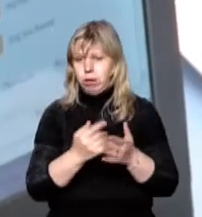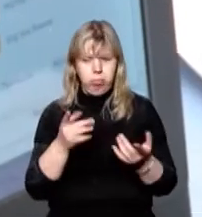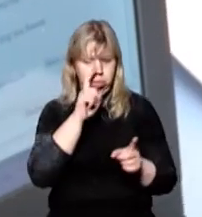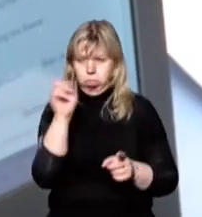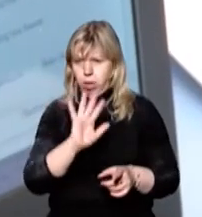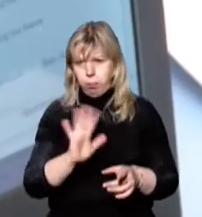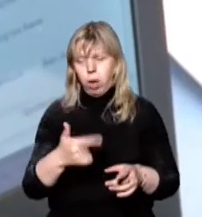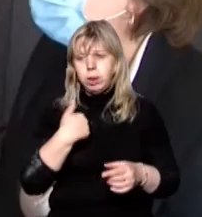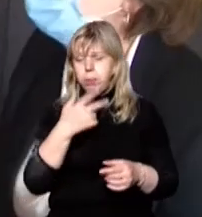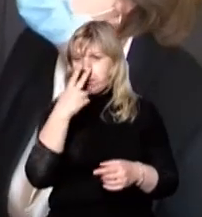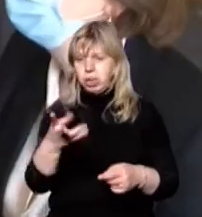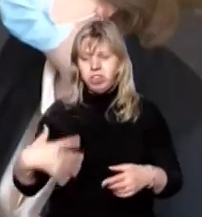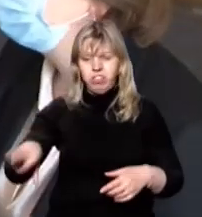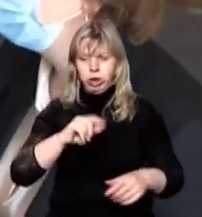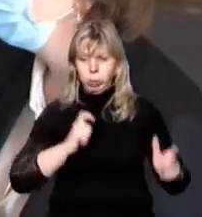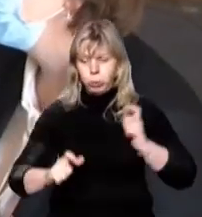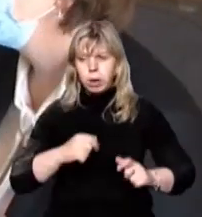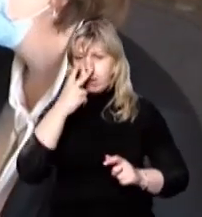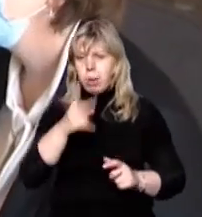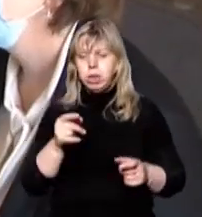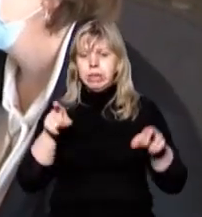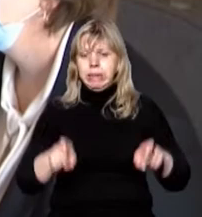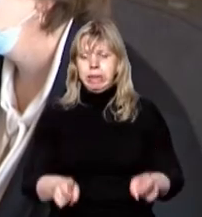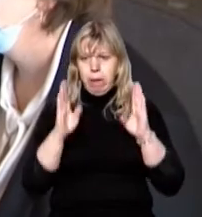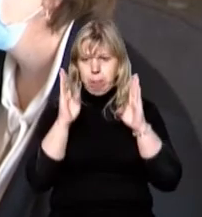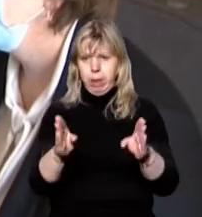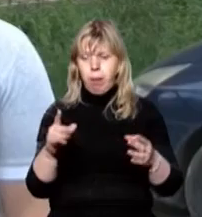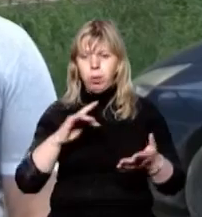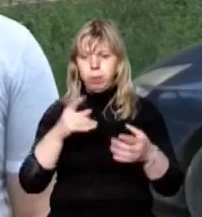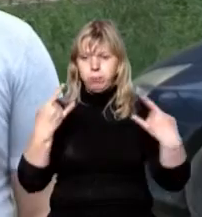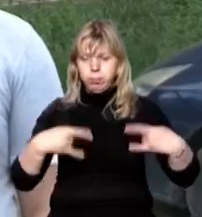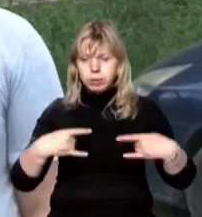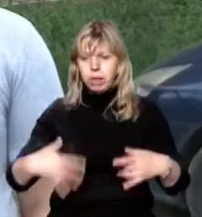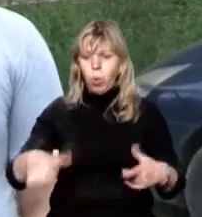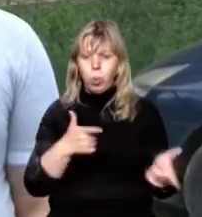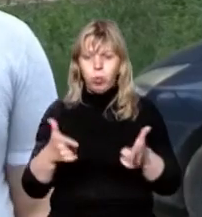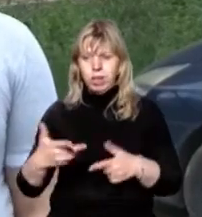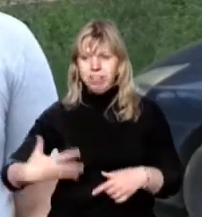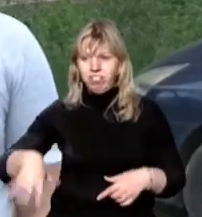непоганий. Ми бачили всіх студентів, ми бачили, як вони сиділи перед екраном, як вони готувалися всі.